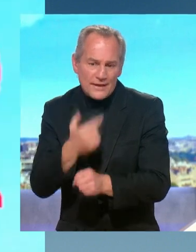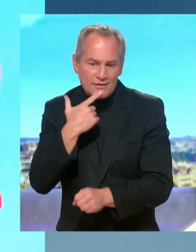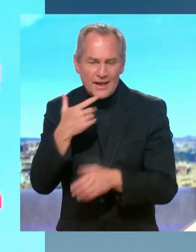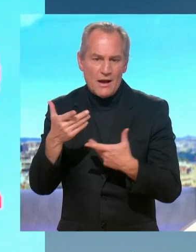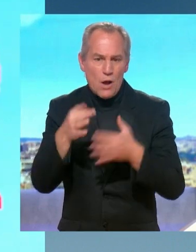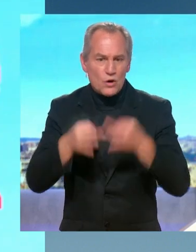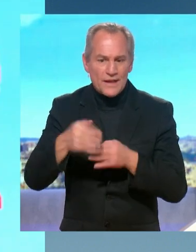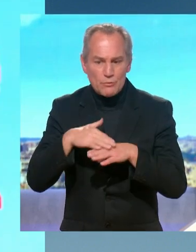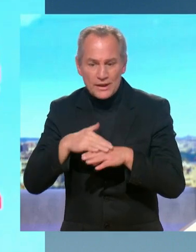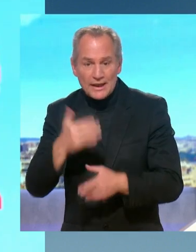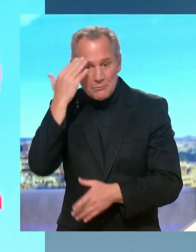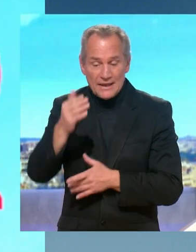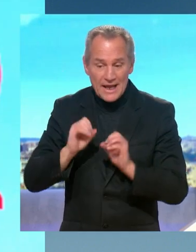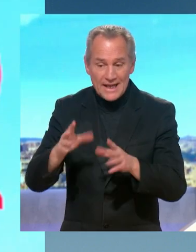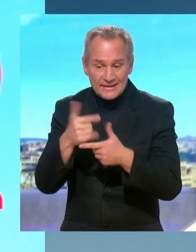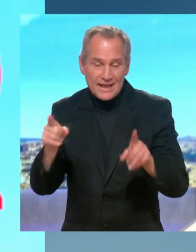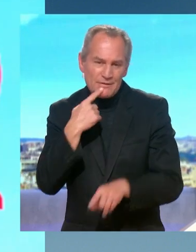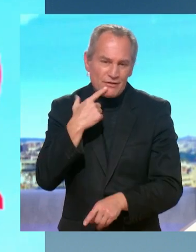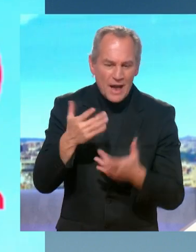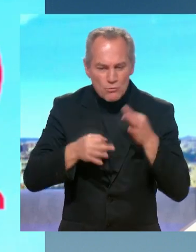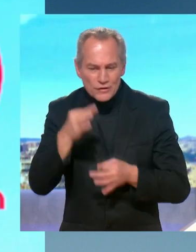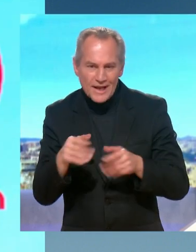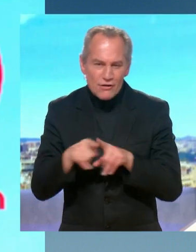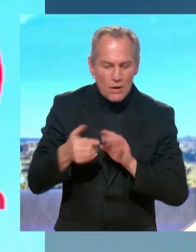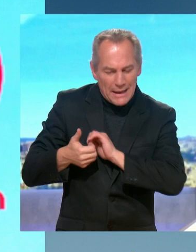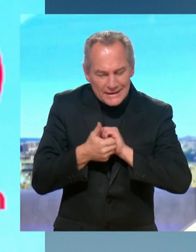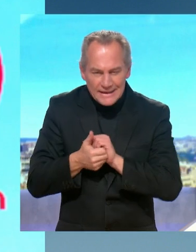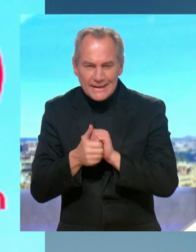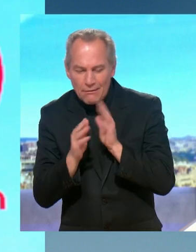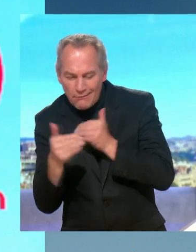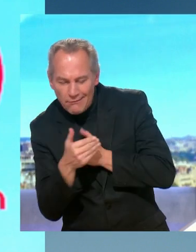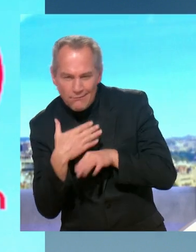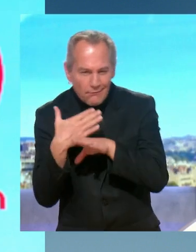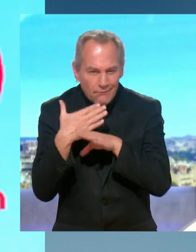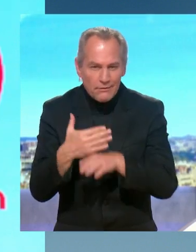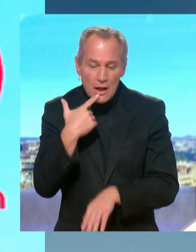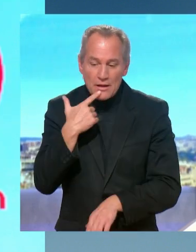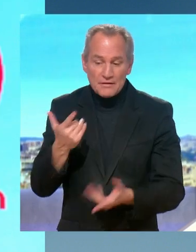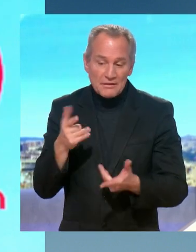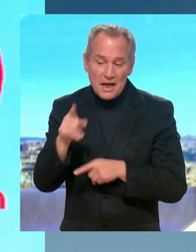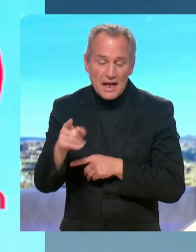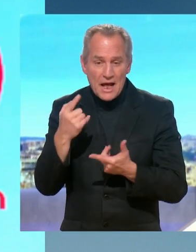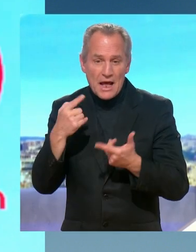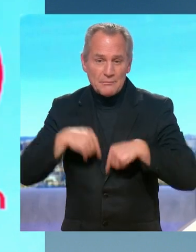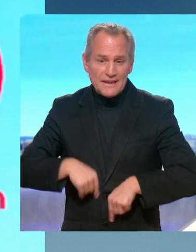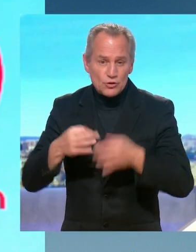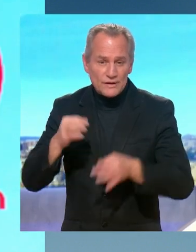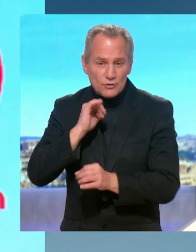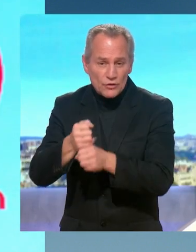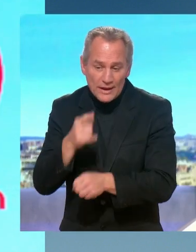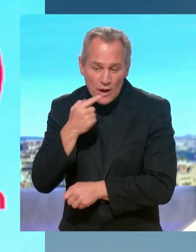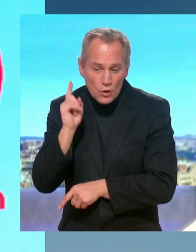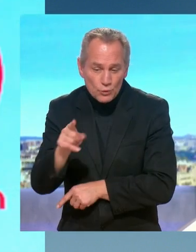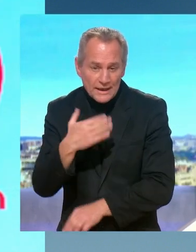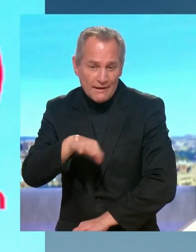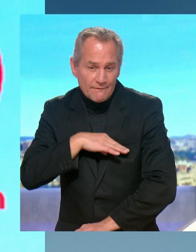– Si elle avait condamné, on aurait dit, voilà, le ministre de la Justice, on a bien raison de dire qu'il était condamné parce qu'il était responsable. Aujourd'hui, la vérité, c'est